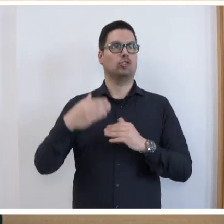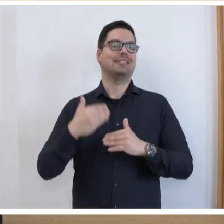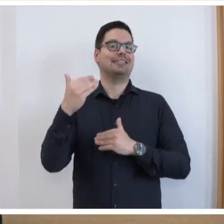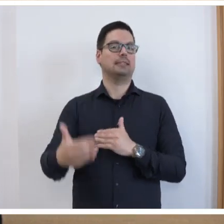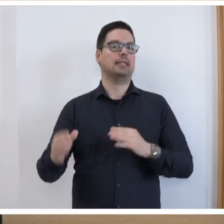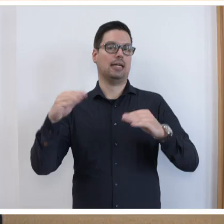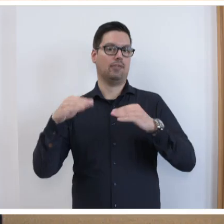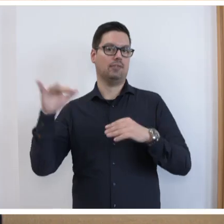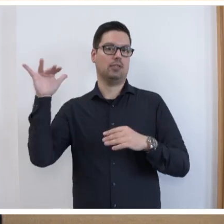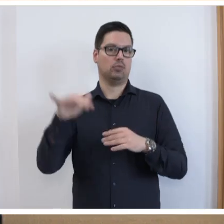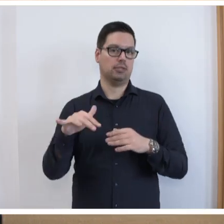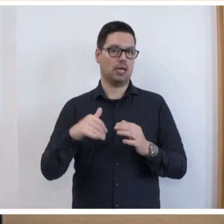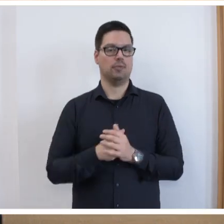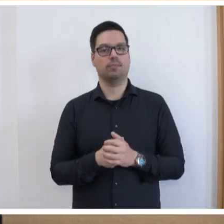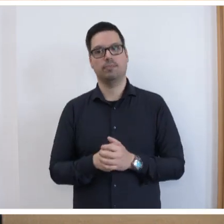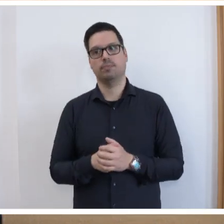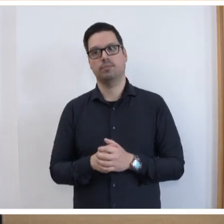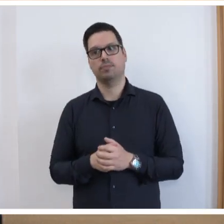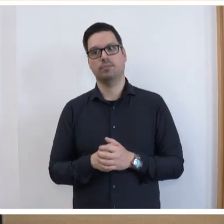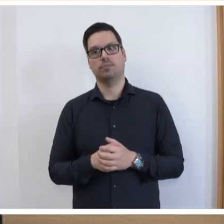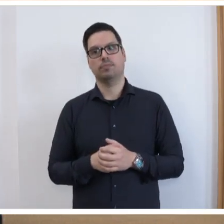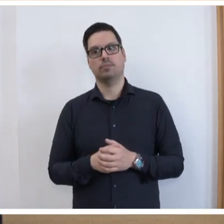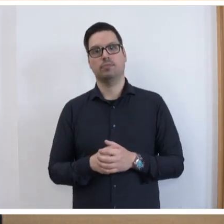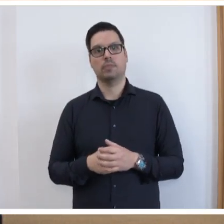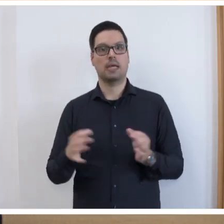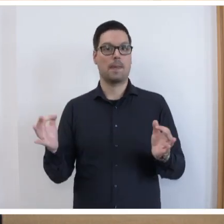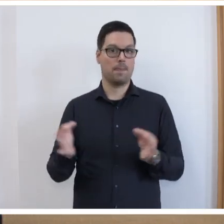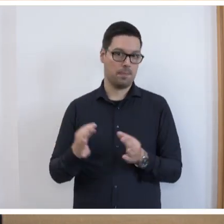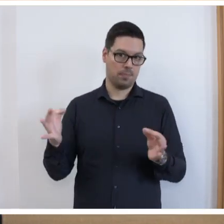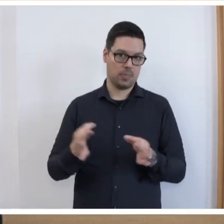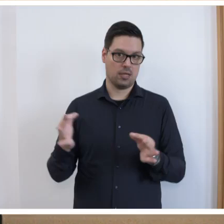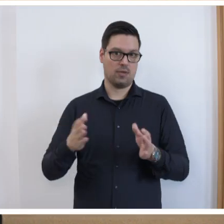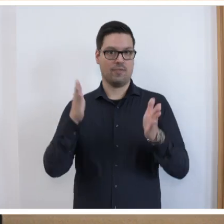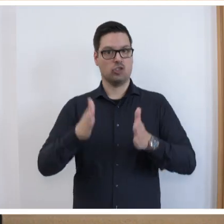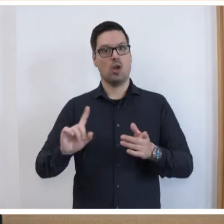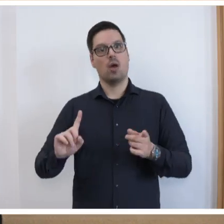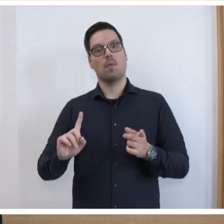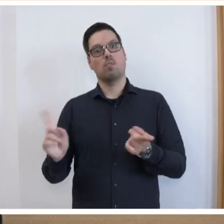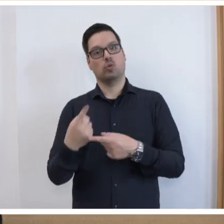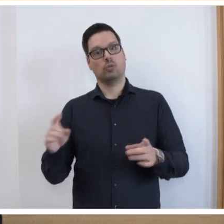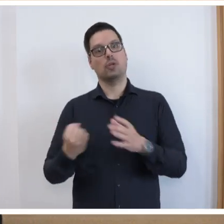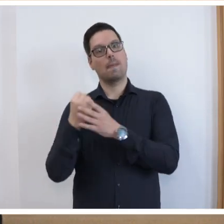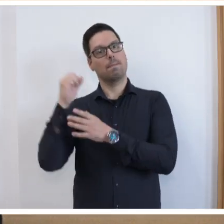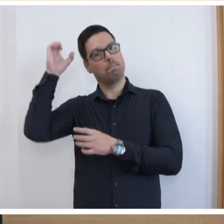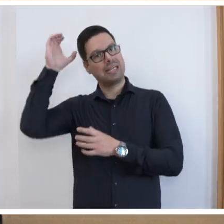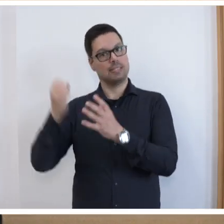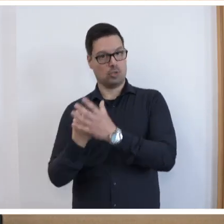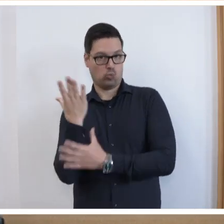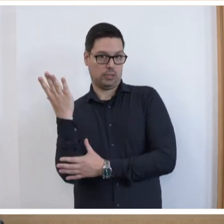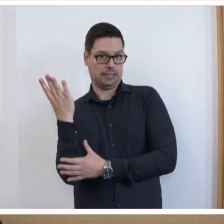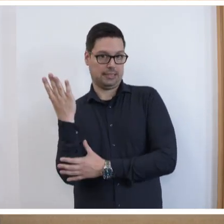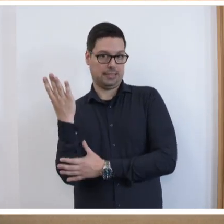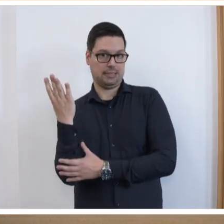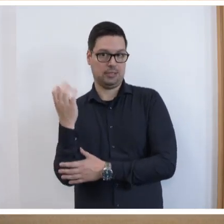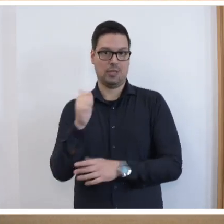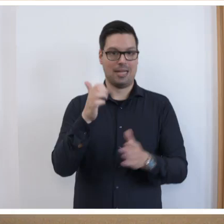Nachqualifizierung geben. Bei besonders dringlichen Bedarfen, insbesondere in den Fächern Musik und Bildende Kunst, kann der Vorbereitungsdienst auch nur